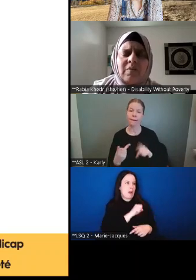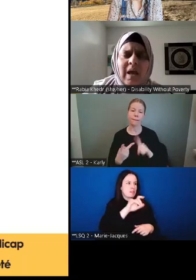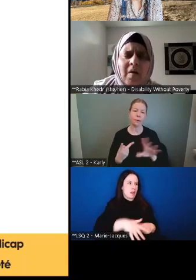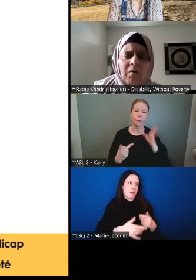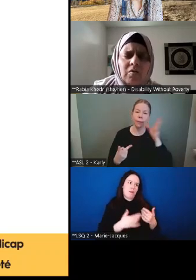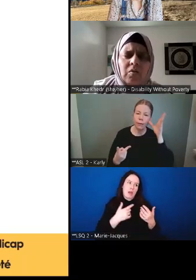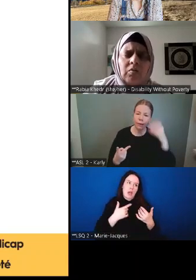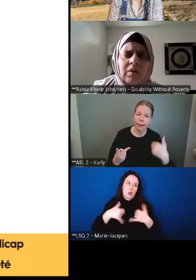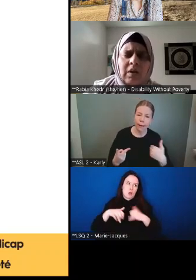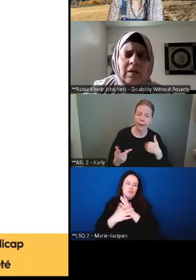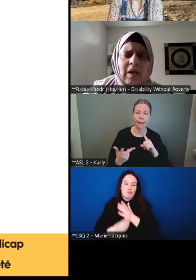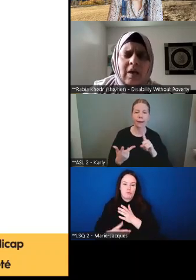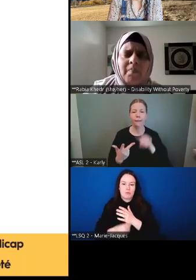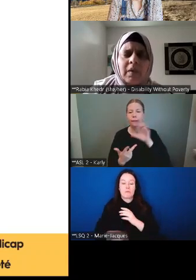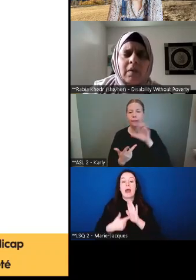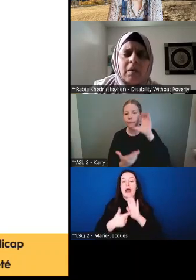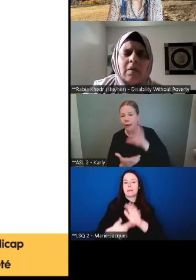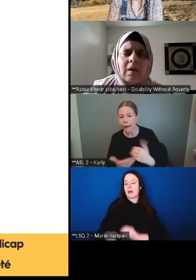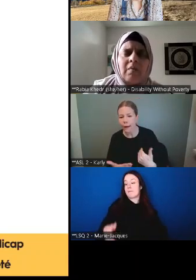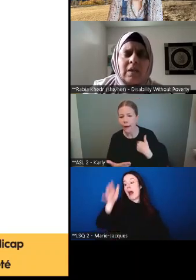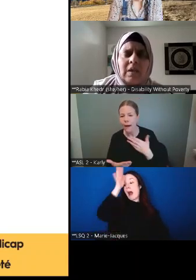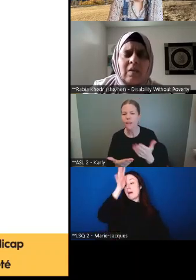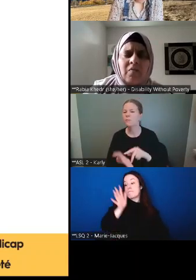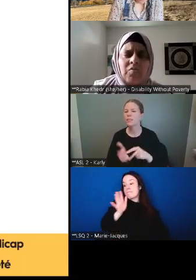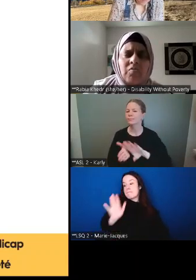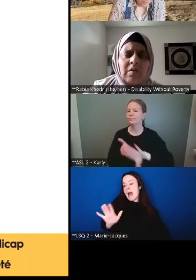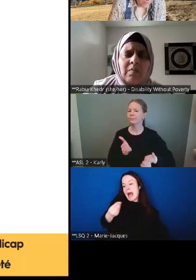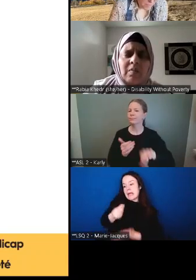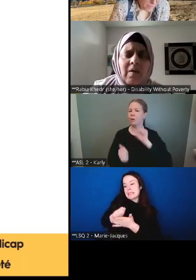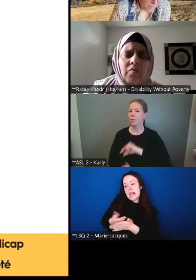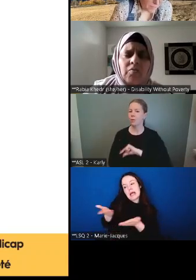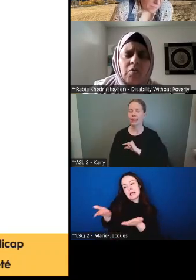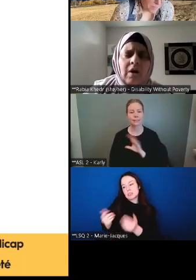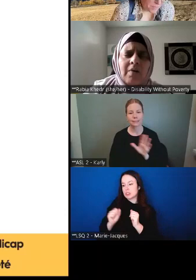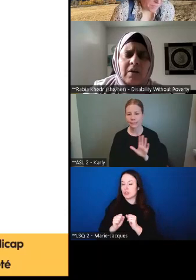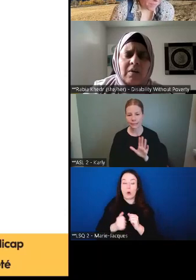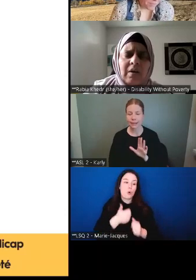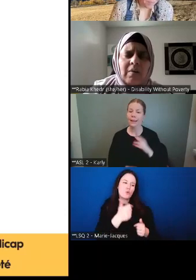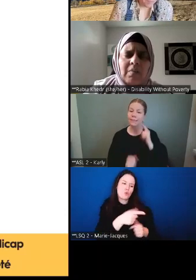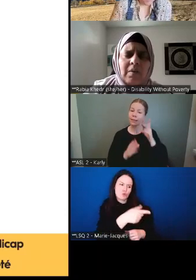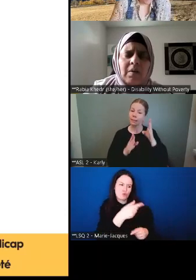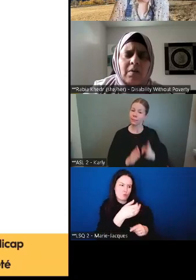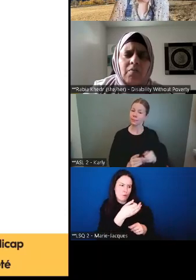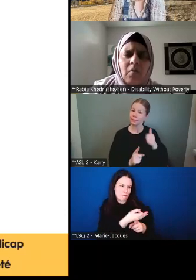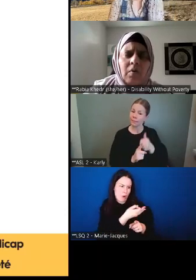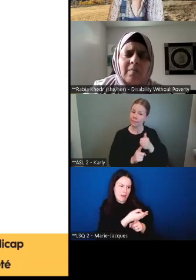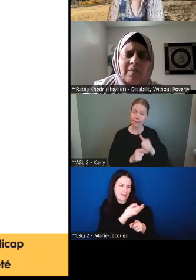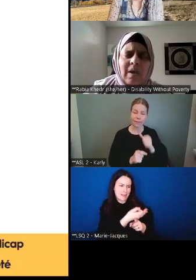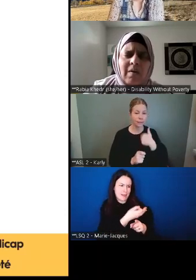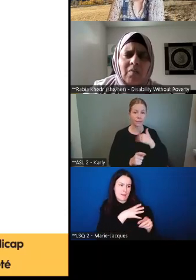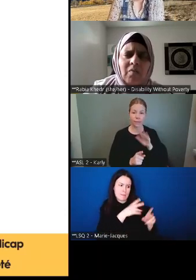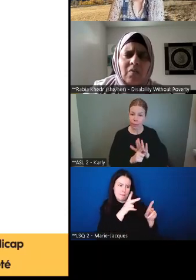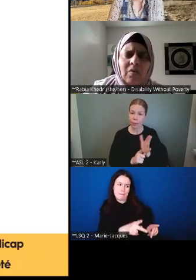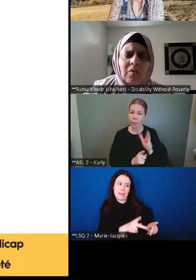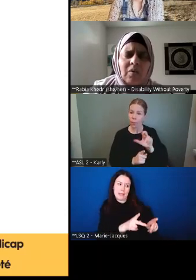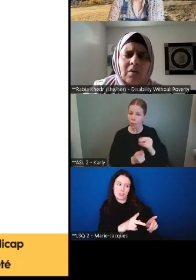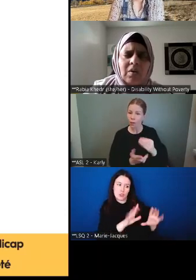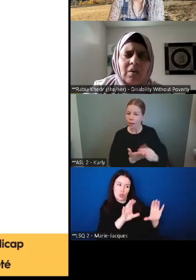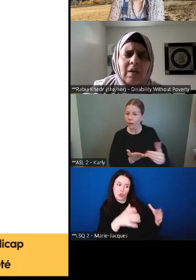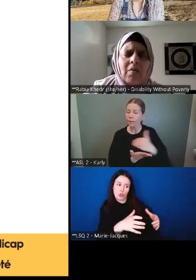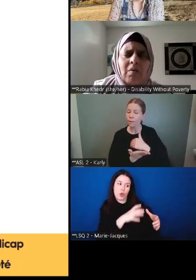« Ah, bien, vos parents gagnent tant. Vous vivez dans un foyer où il y a une personne qui gagne un revenu